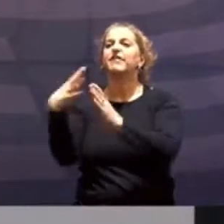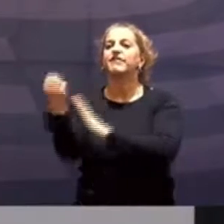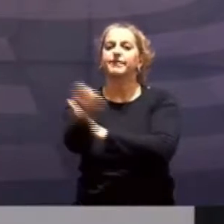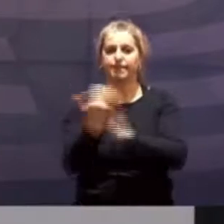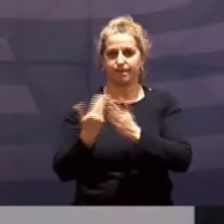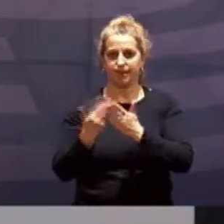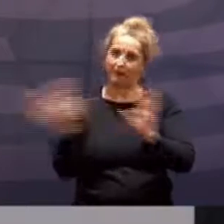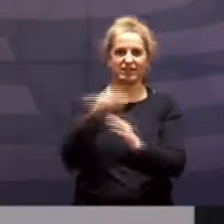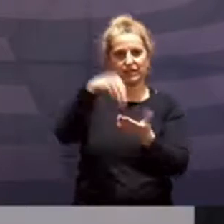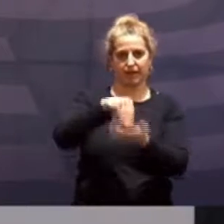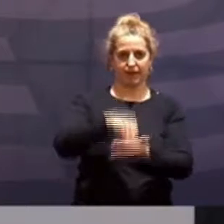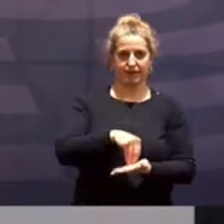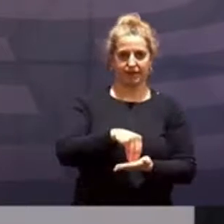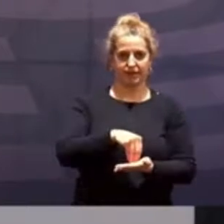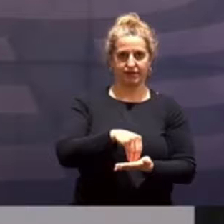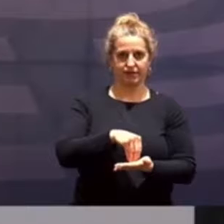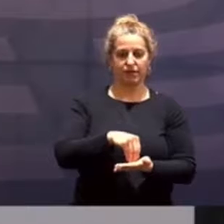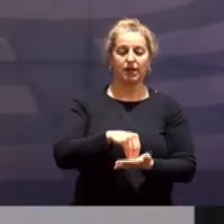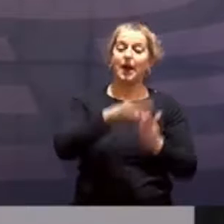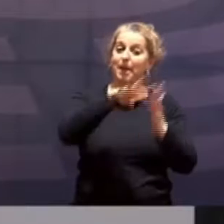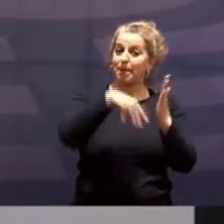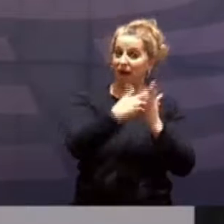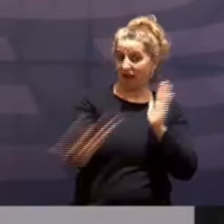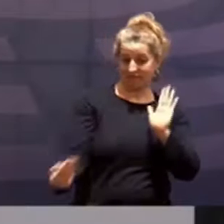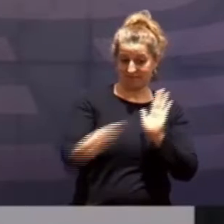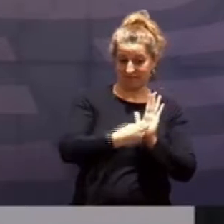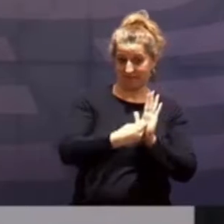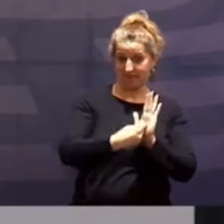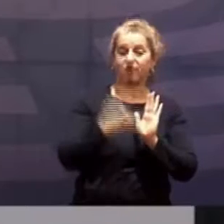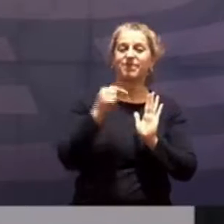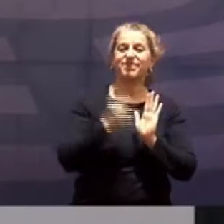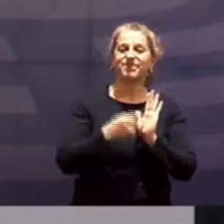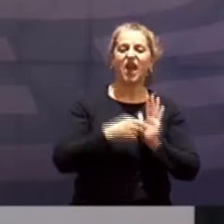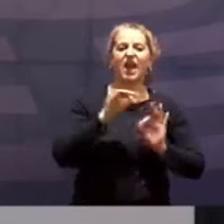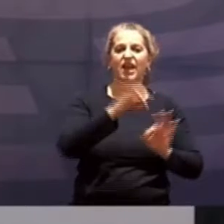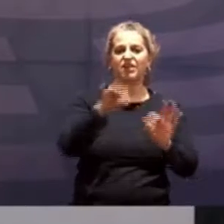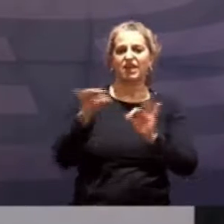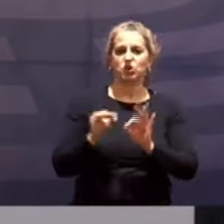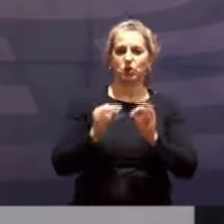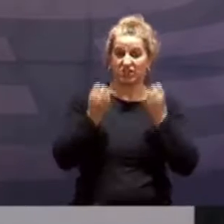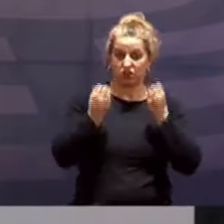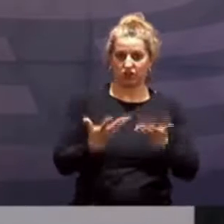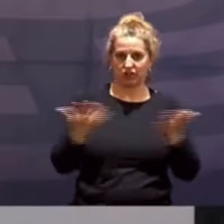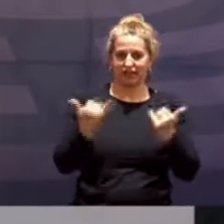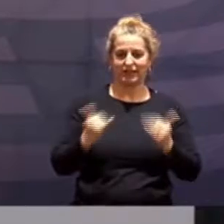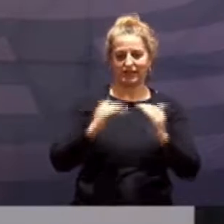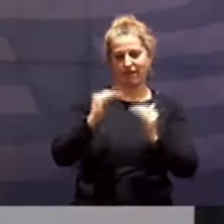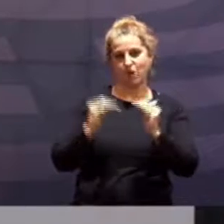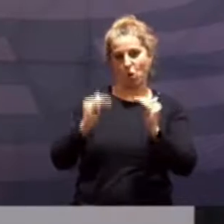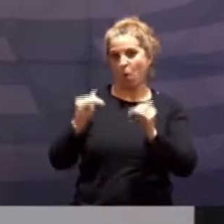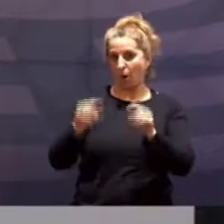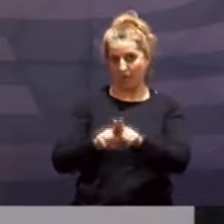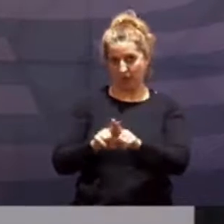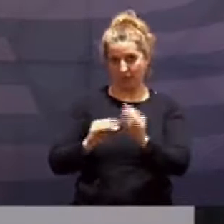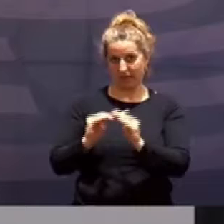Der vorgelegte Plan geht also davon aus, dass das derzeitige Infektionsgeschehen auf dem Niveau, wie es derzeit ist, wenn es eben